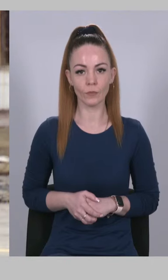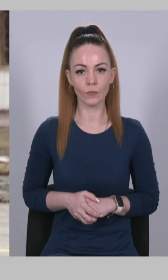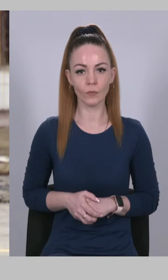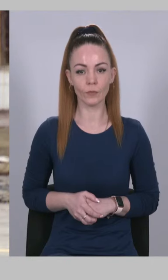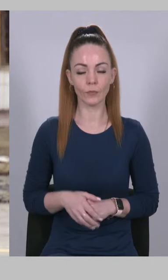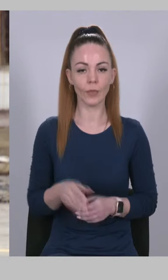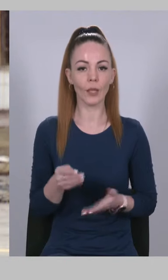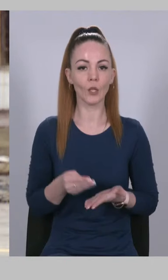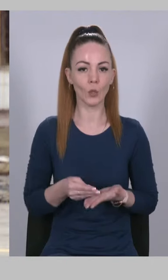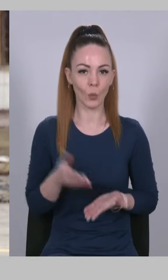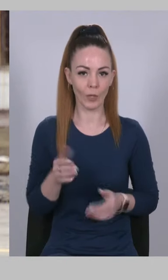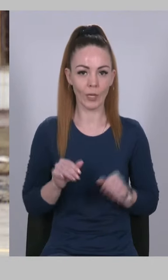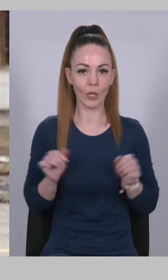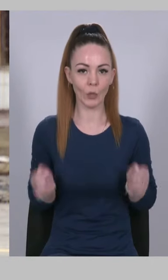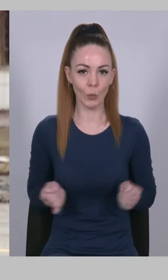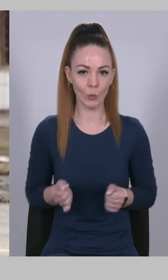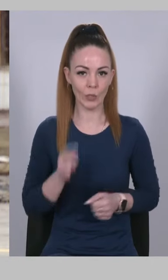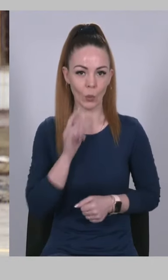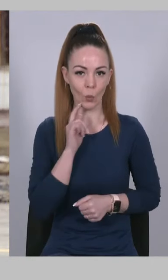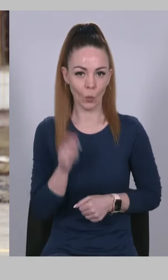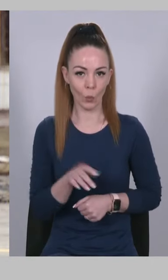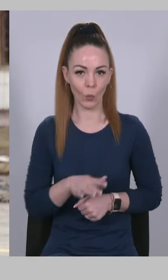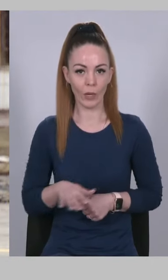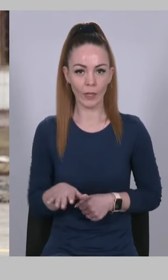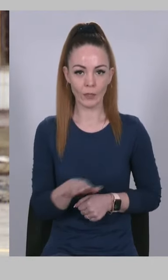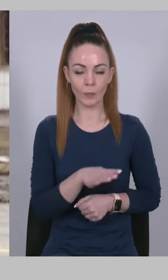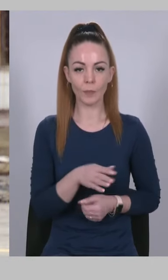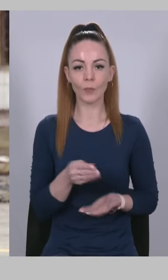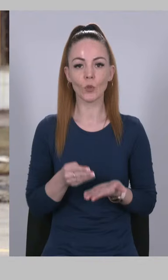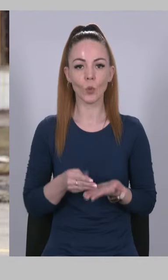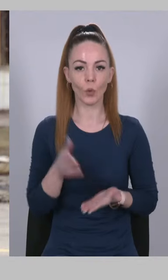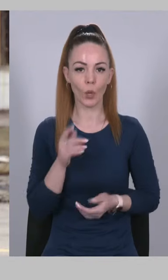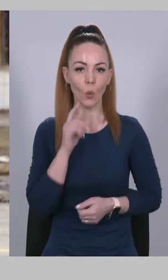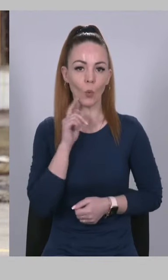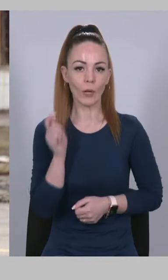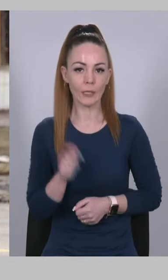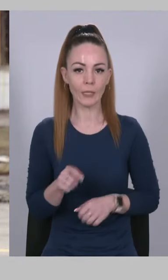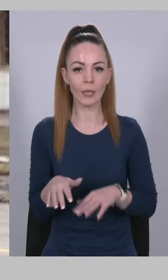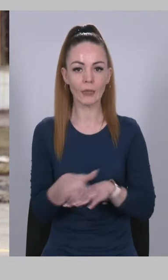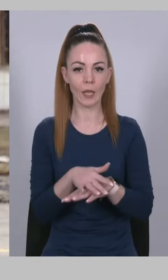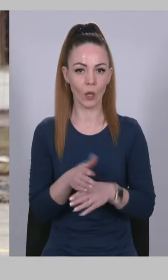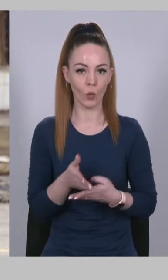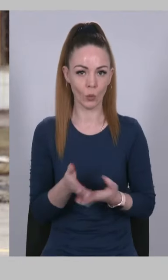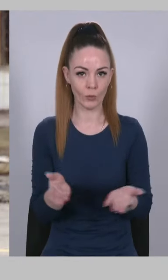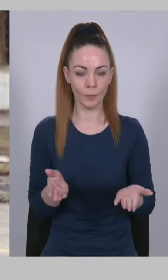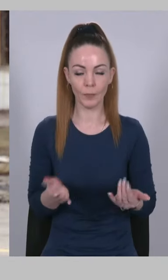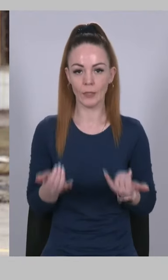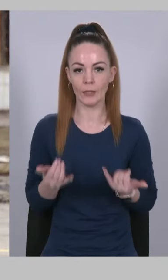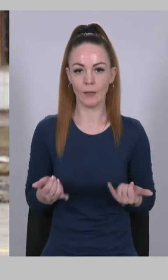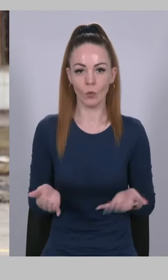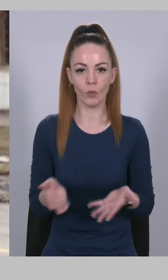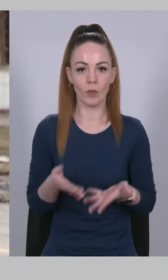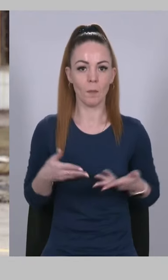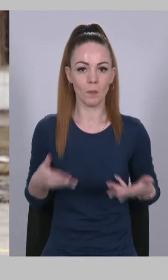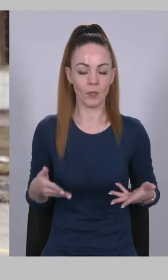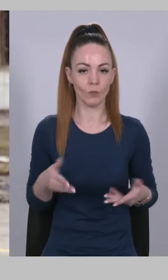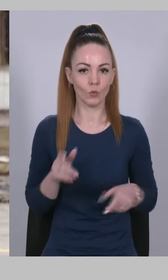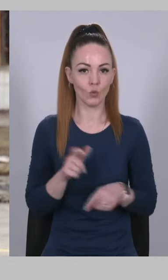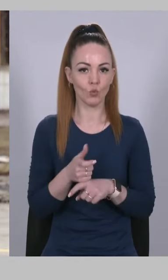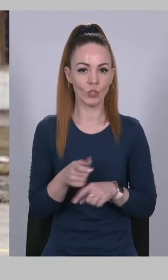Дорогі друзі України, дорогі українські народи Сьогодні ми в дуже